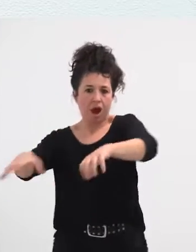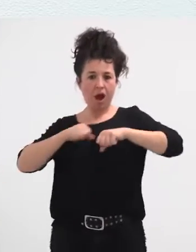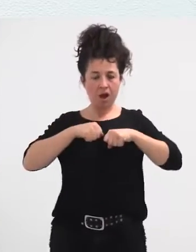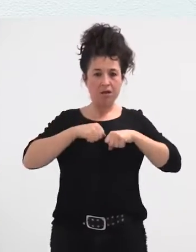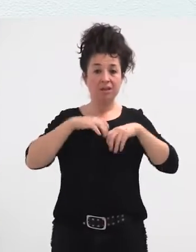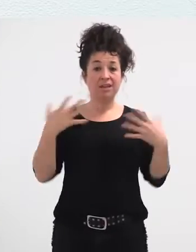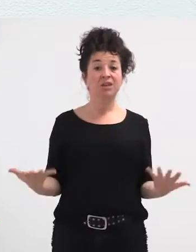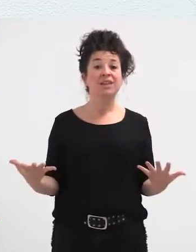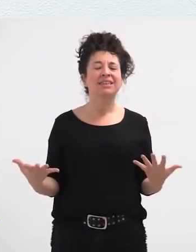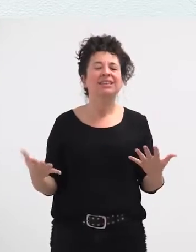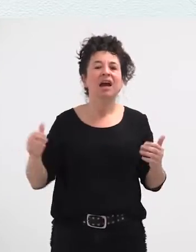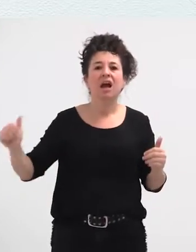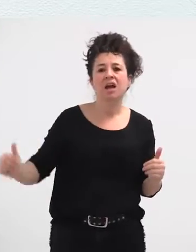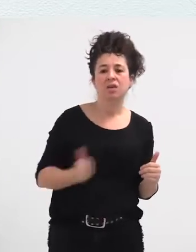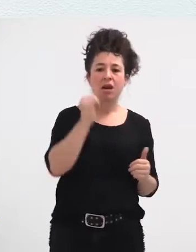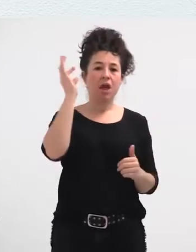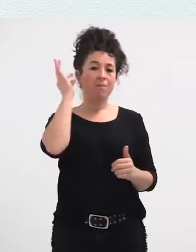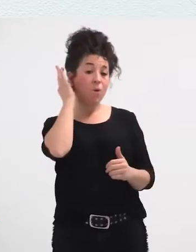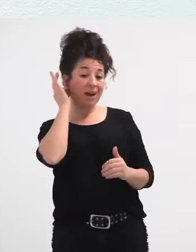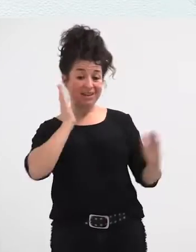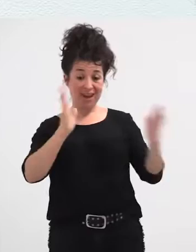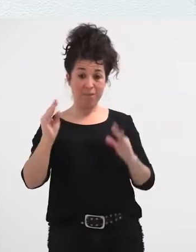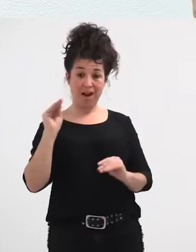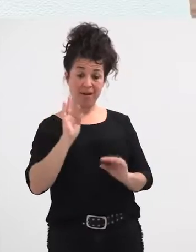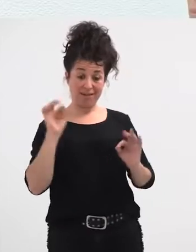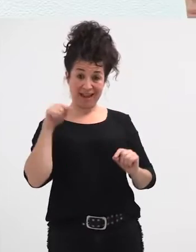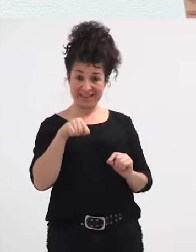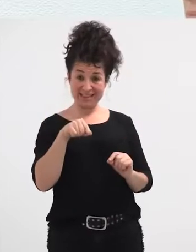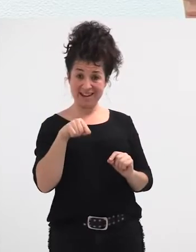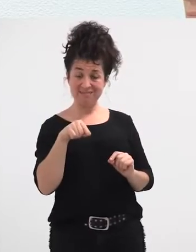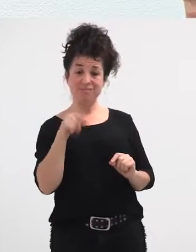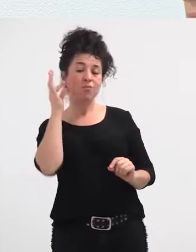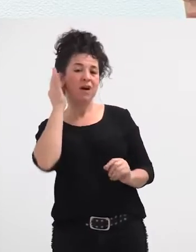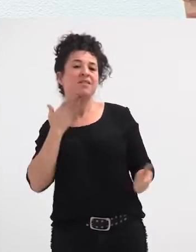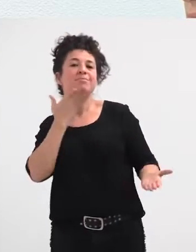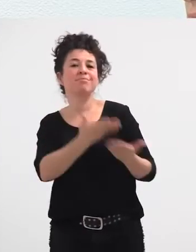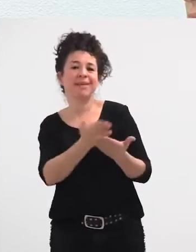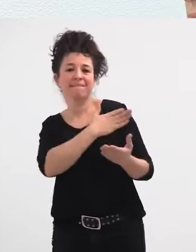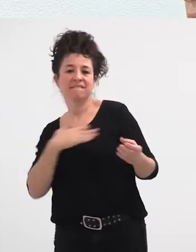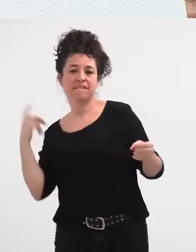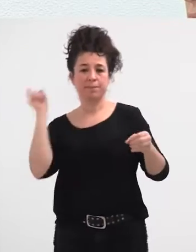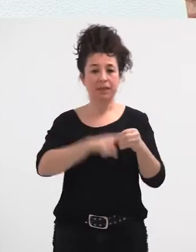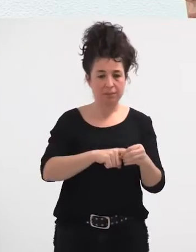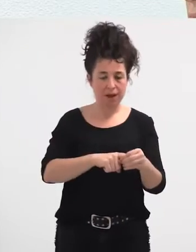eskatzen dute justu urte horietan hor jartzea. Eta hor da, noiz izan da, aintzatartu behar da.